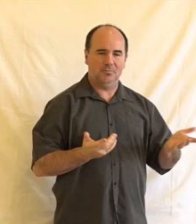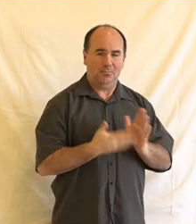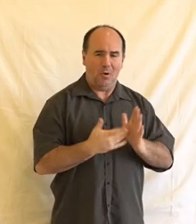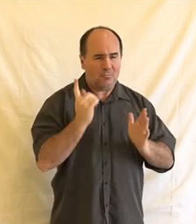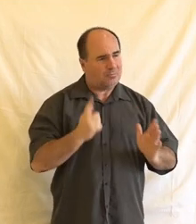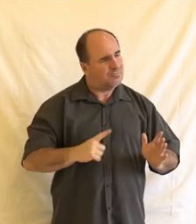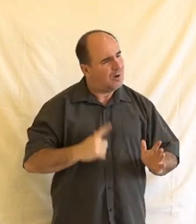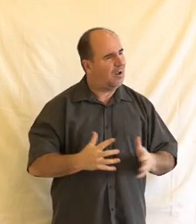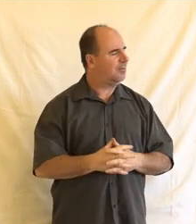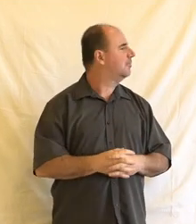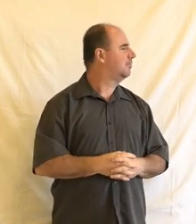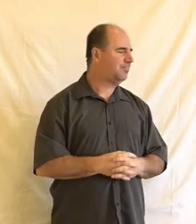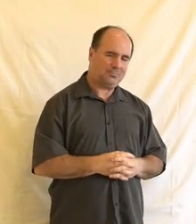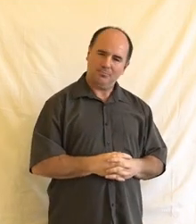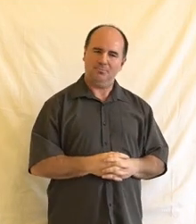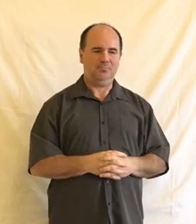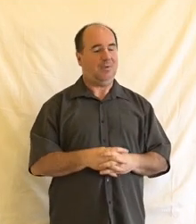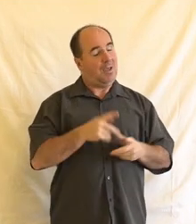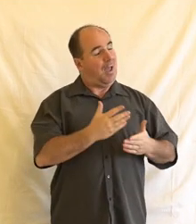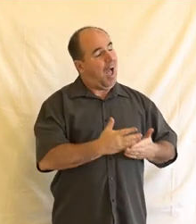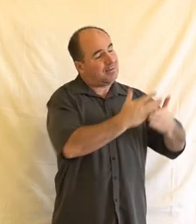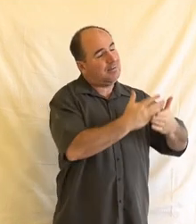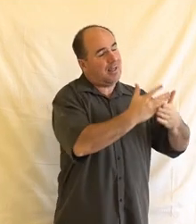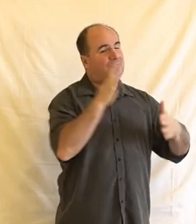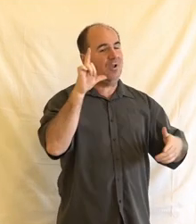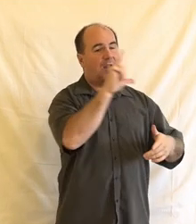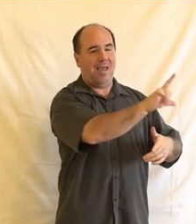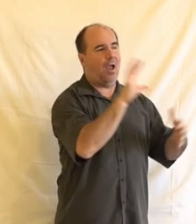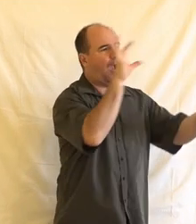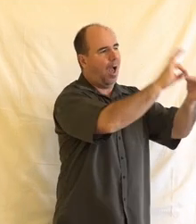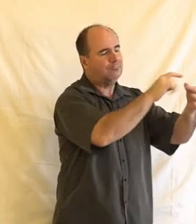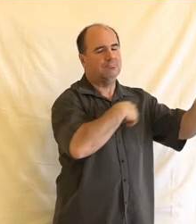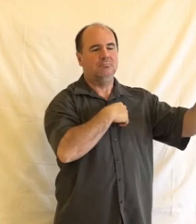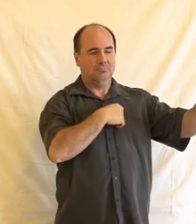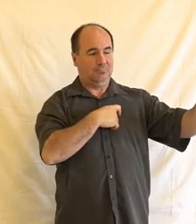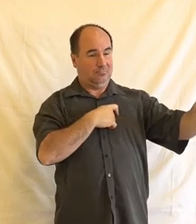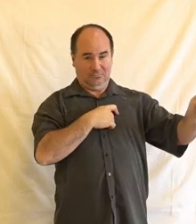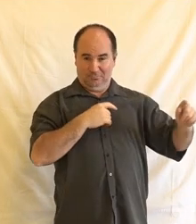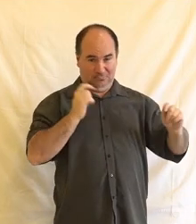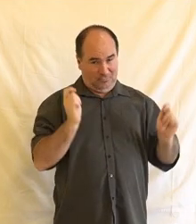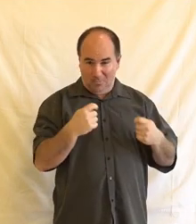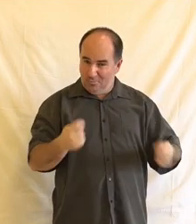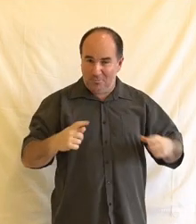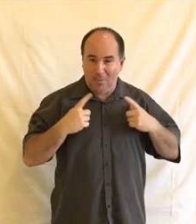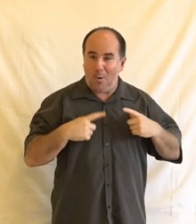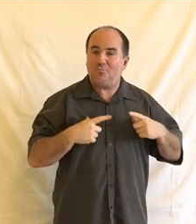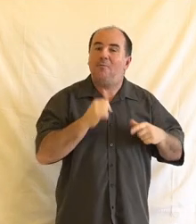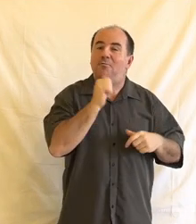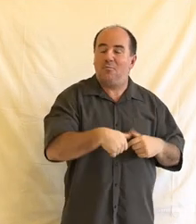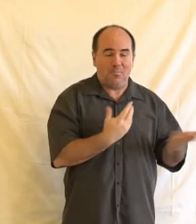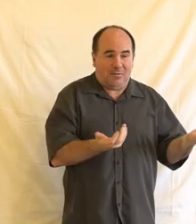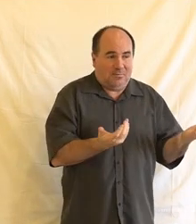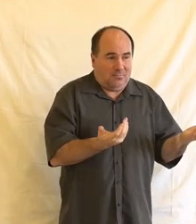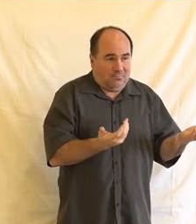vlastně nemusíme mít vůbec. Žádný zákon to po nás nevyžaduje, není to povinná součást služby. To znamená to, že my máme